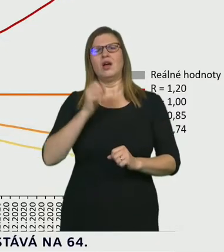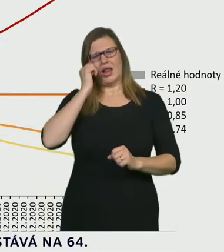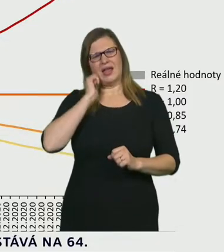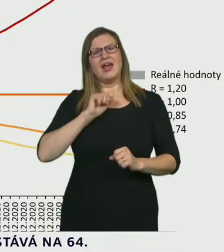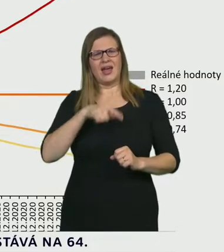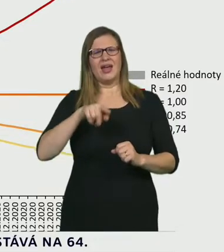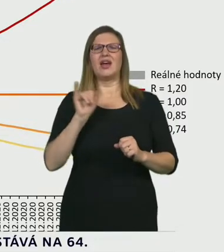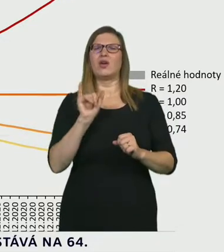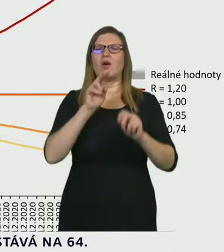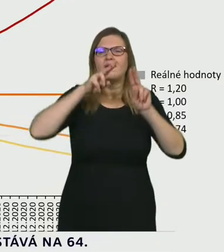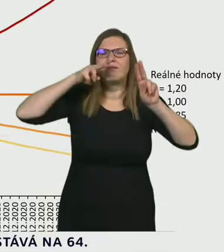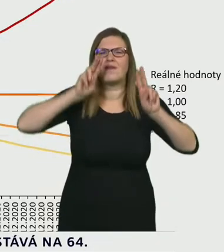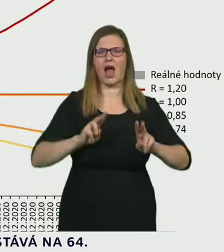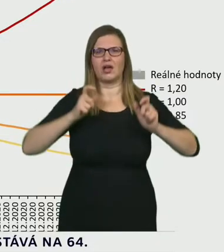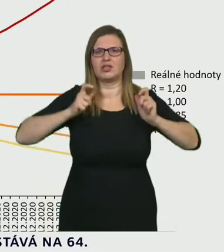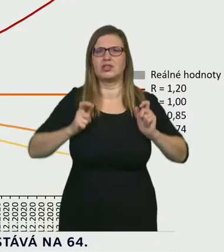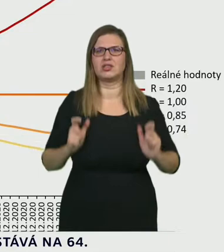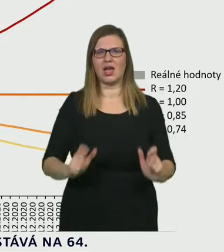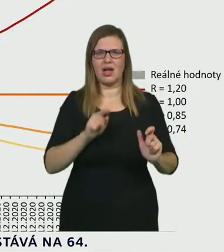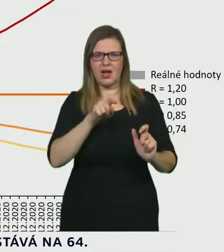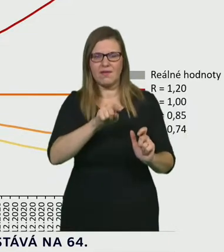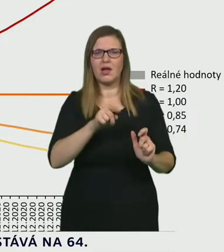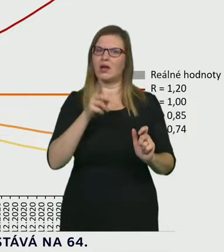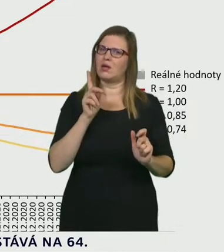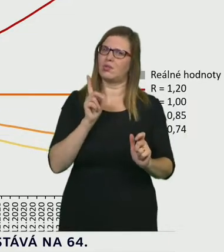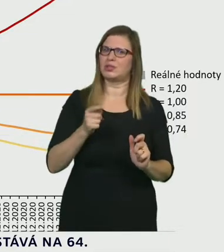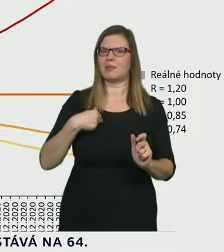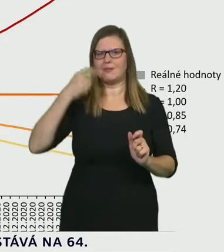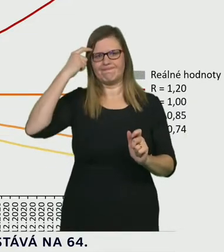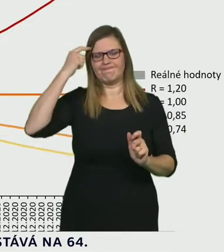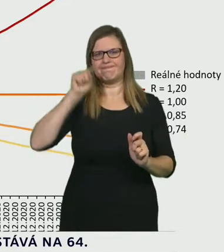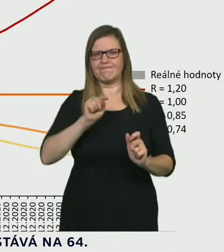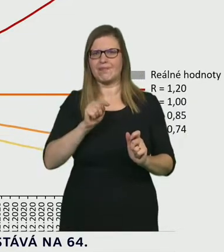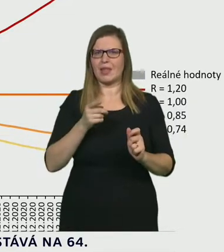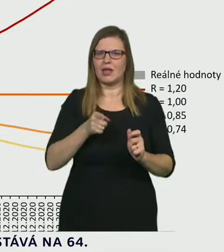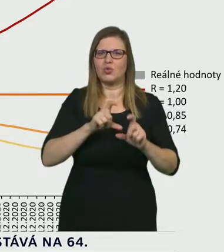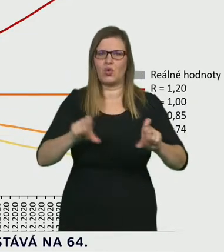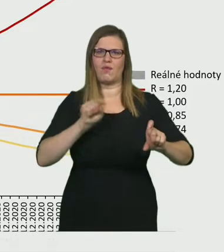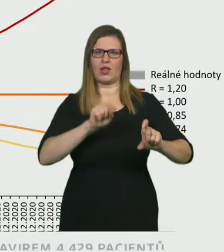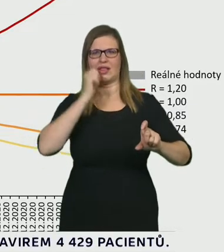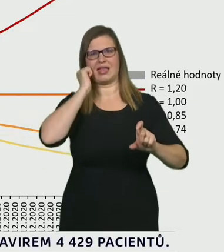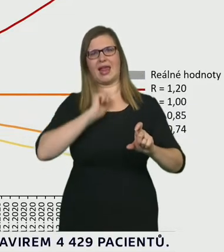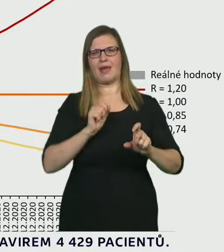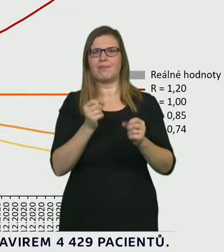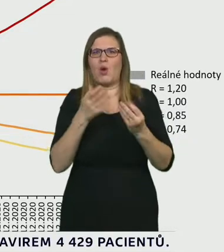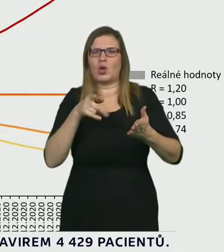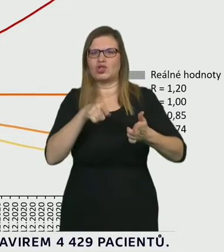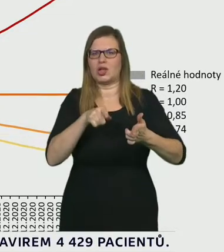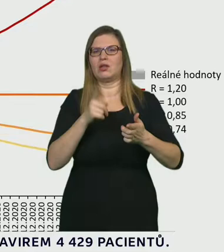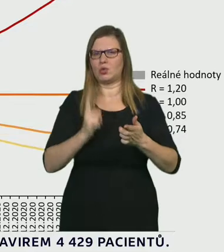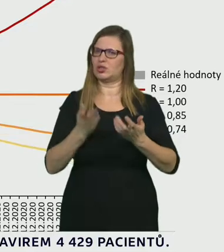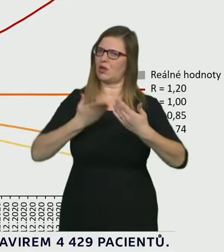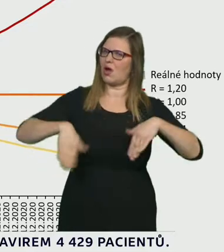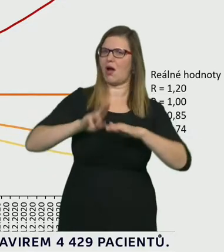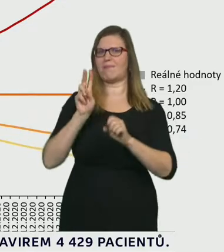různé státy kolem nás. A tady vidíte, že také ten velmi slibný konsekutivní pokles